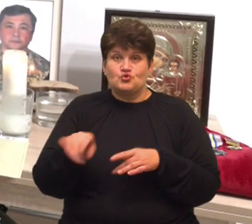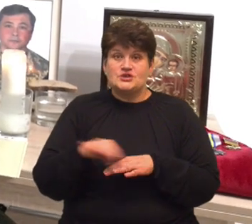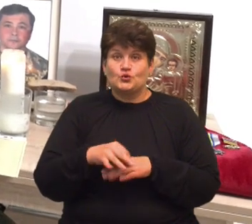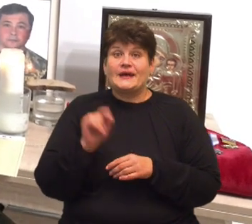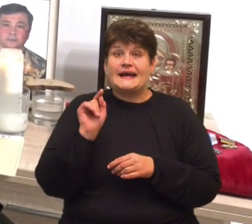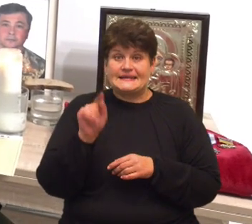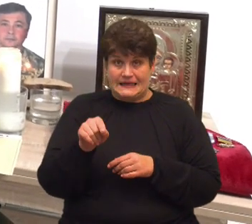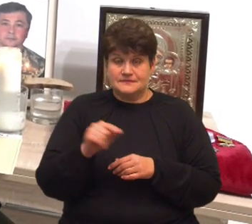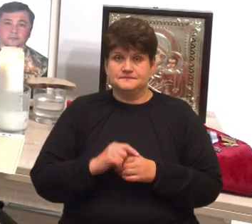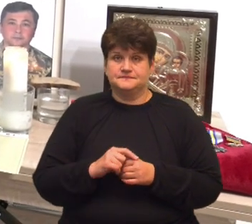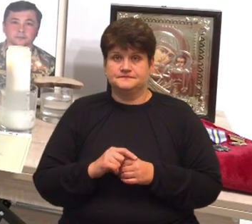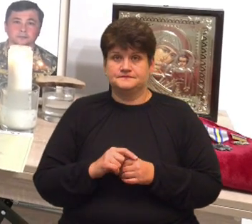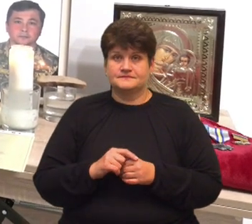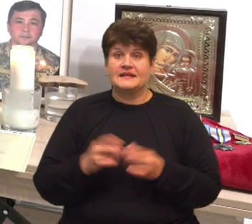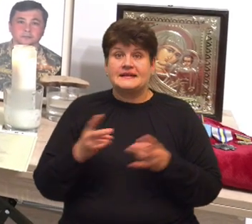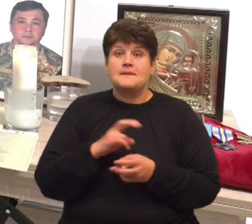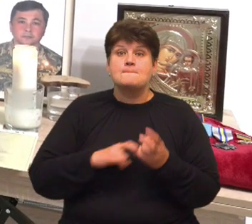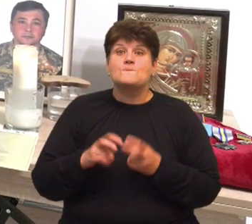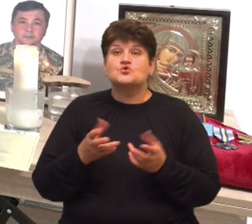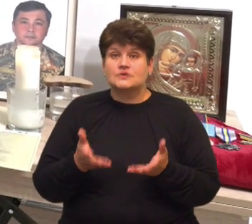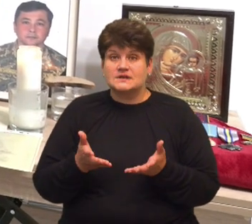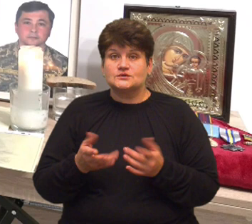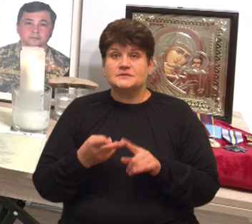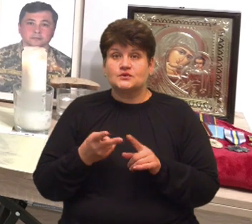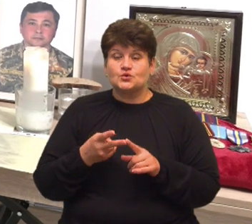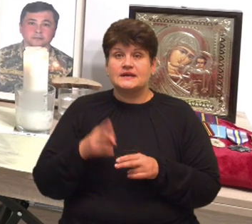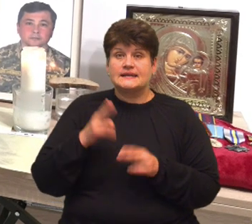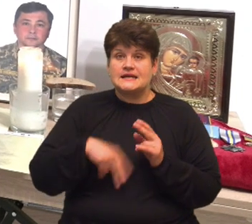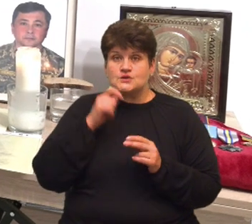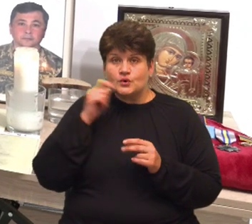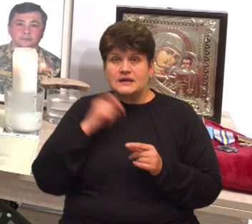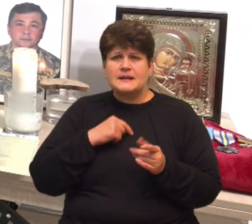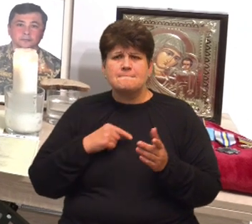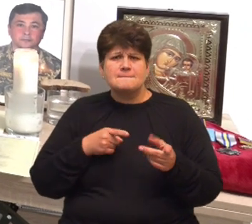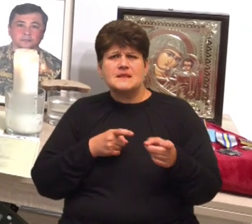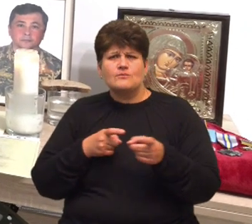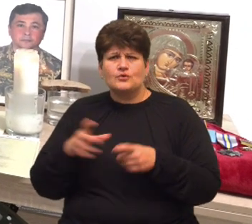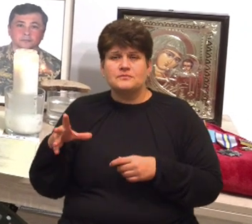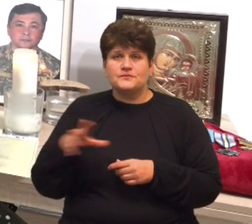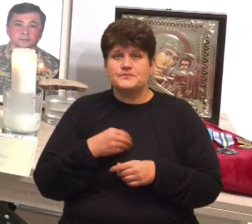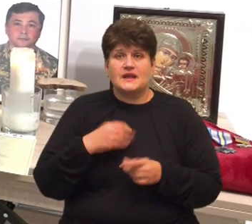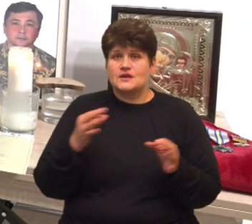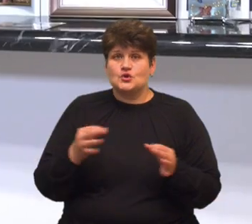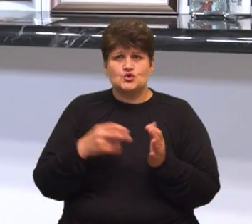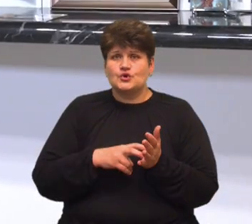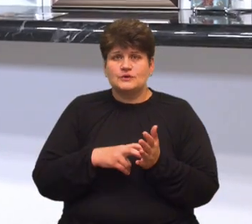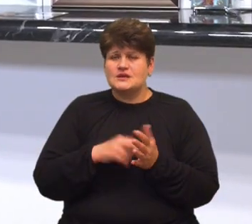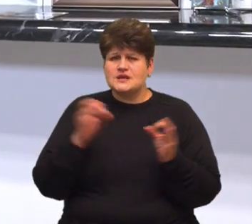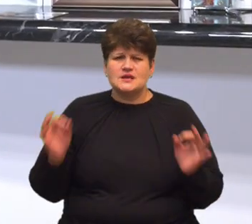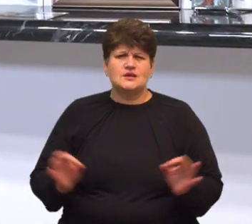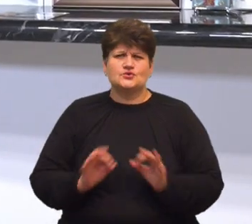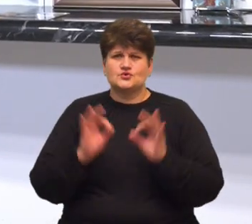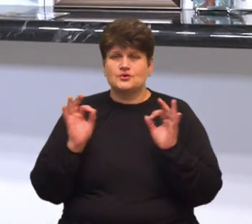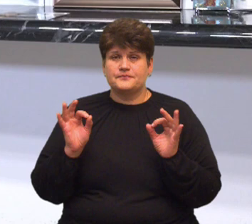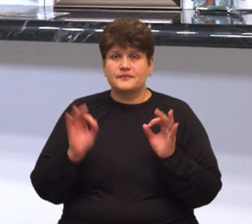ти, треба пошукати, що на другий кінець України, під пулі, під все. Я кажу, я нічого не боюся. Нічого. Людмила